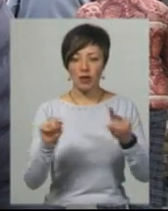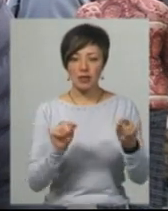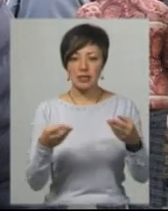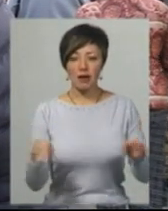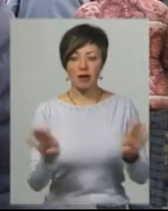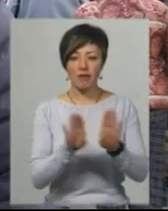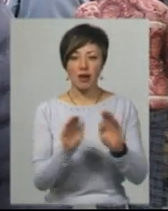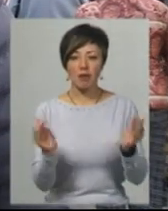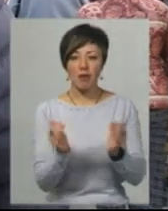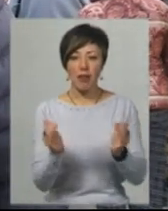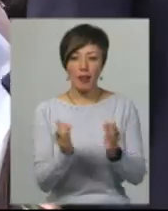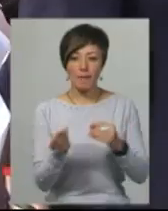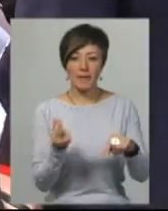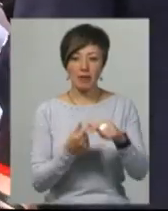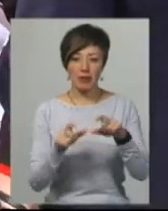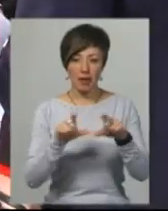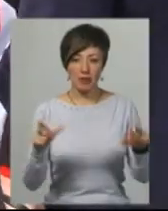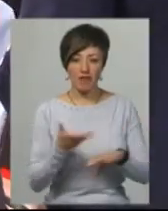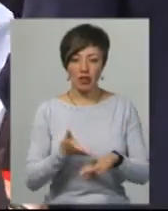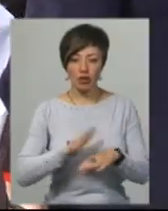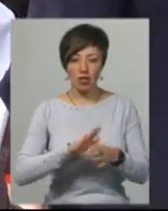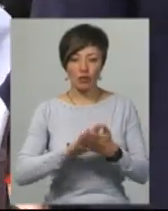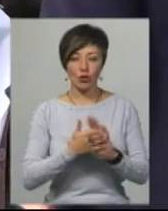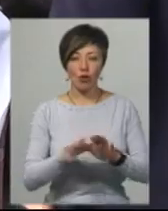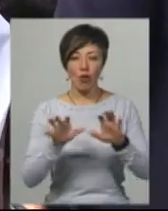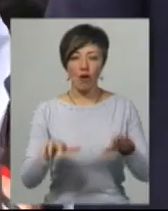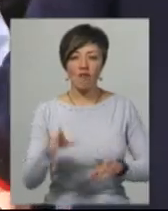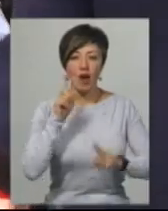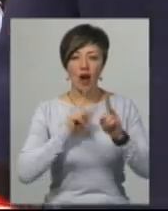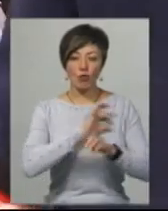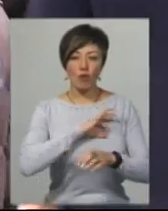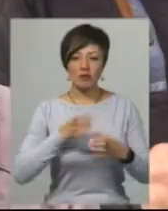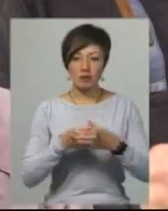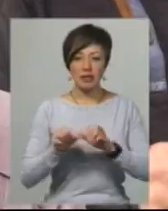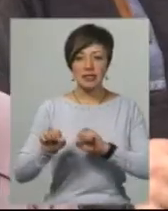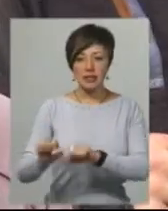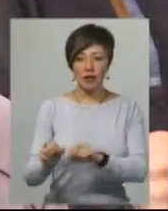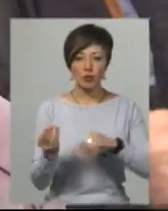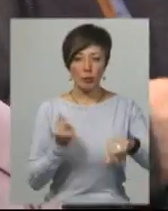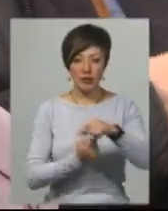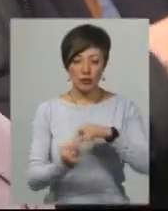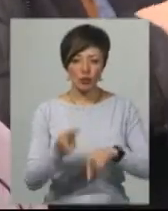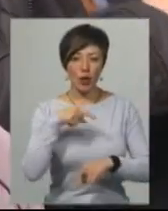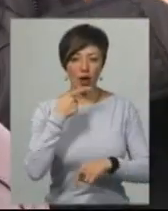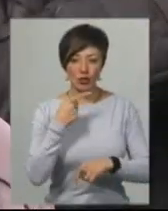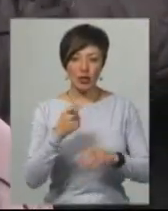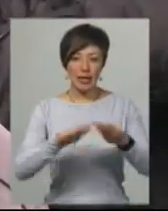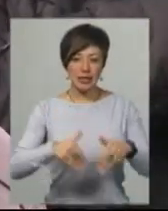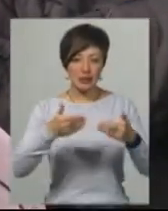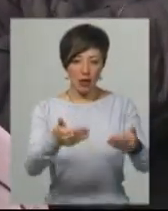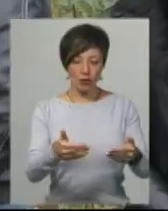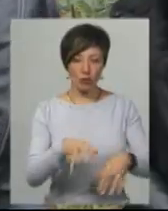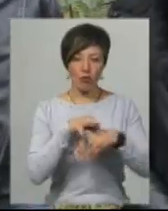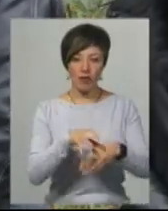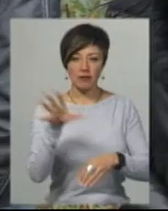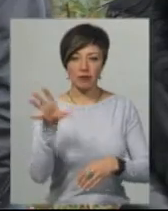те, що важка економічна ситуація. Голова Ради про спілки захисту підприємництва міста Хмельницько Надія Кнець каже, що стала ініціатором проведення